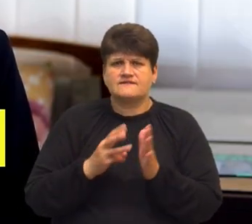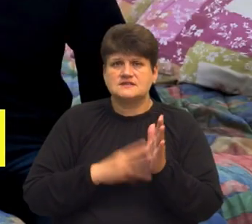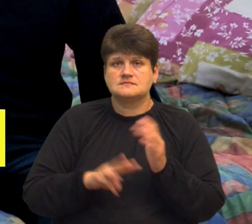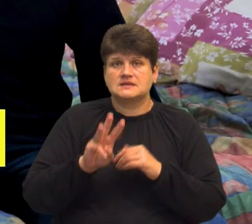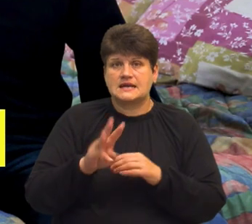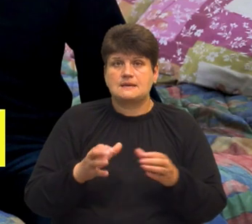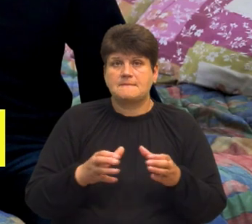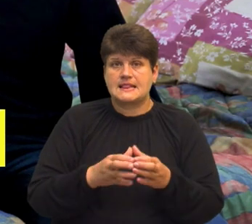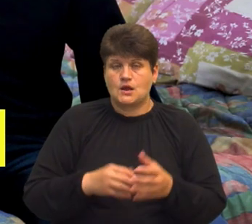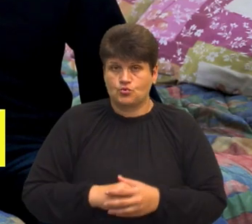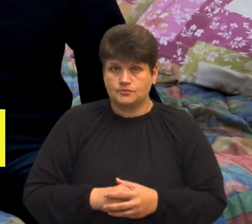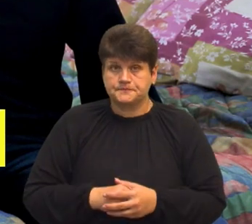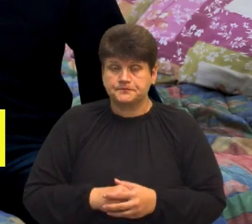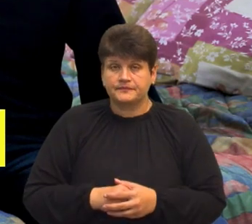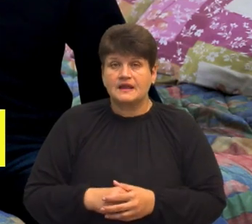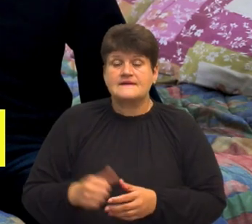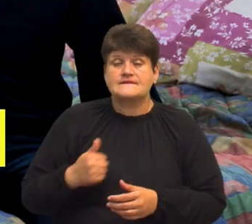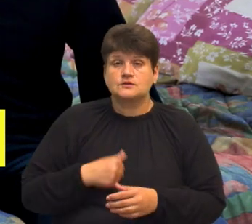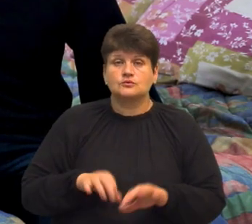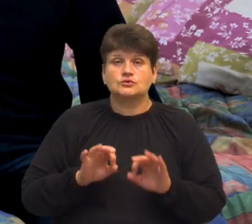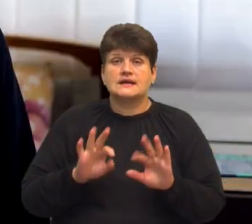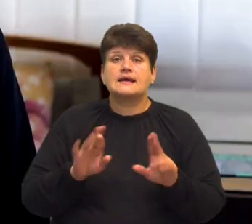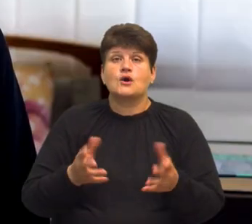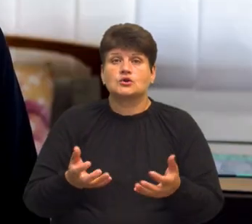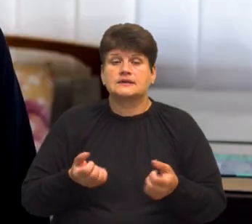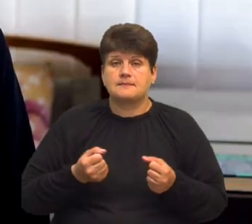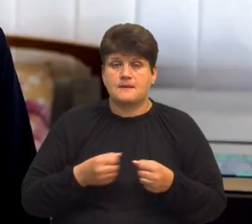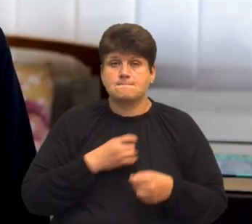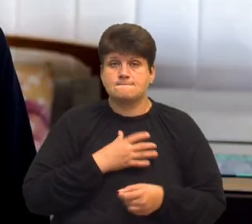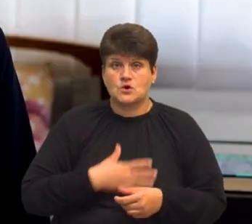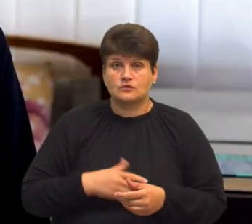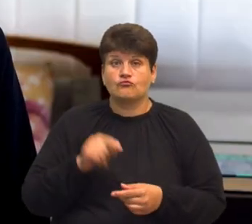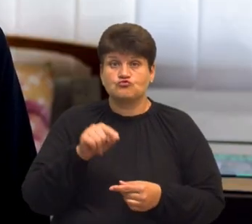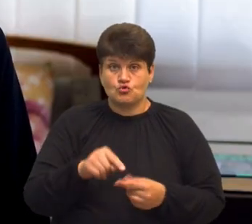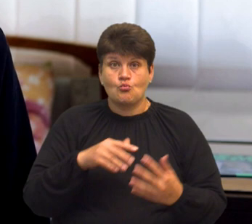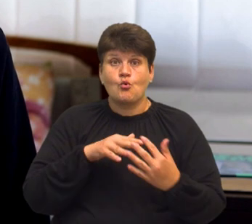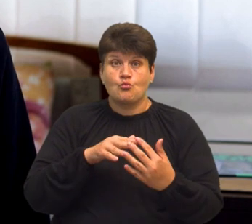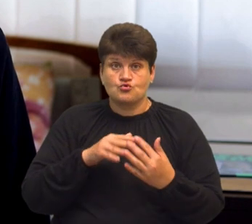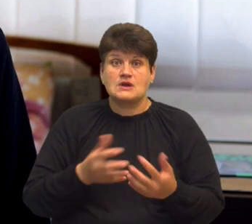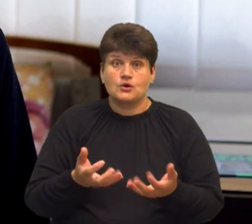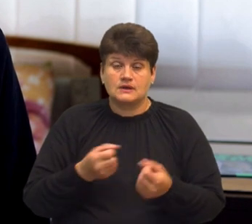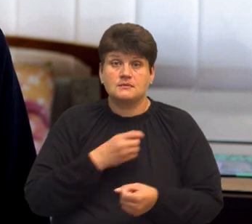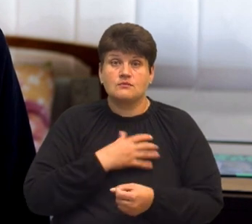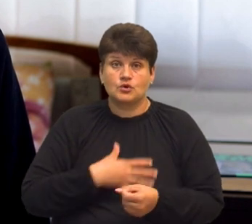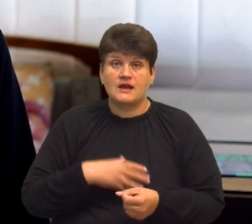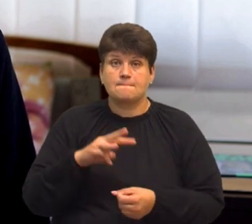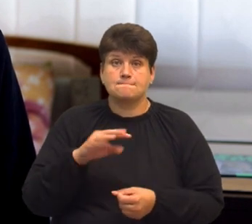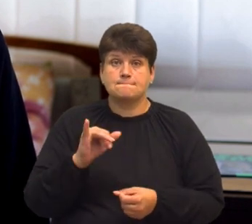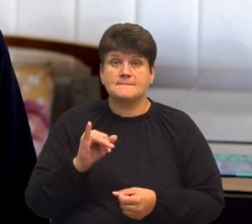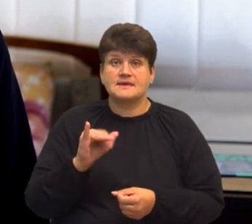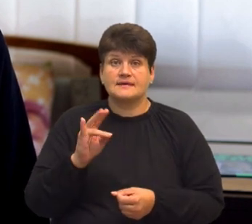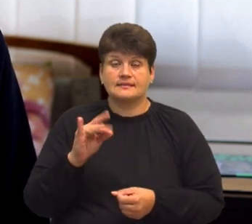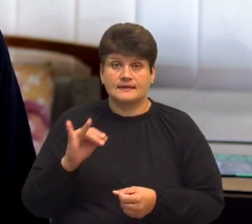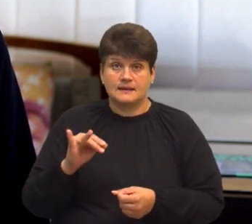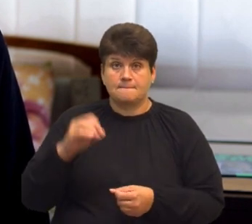батальйоном. Військовий розповів, як отримав поранення. В цьому бою я отримав поранення від міни. Прилетіла